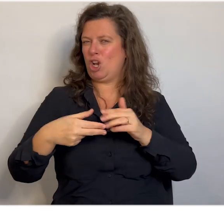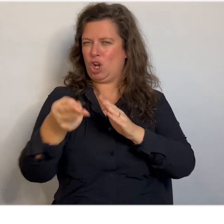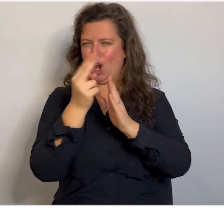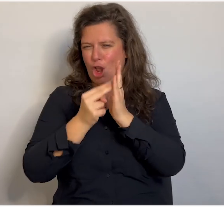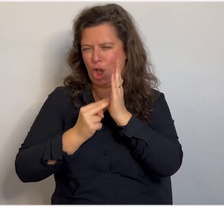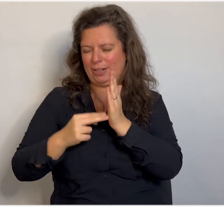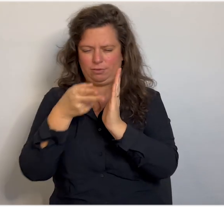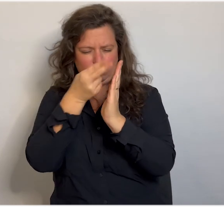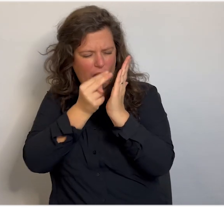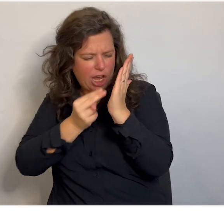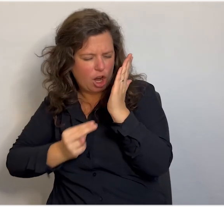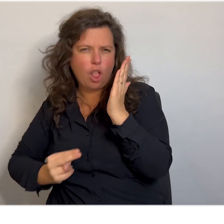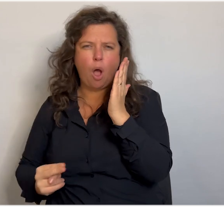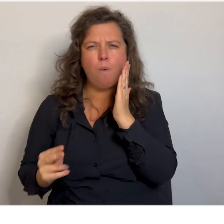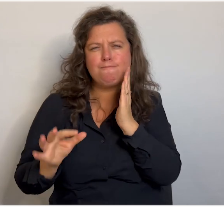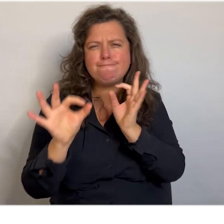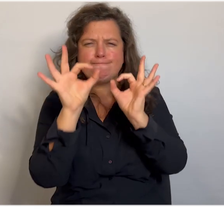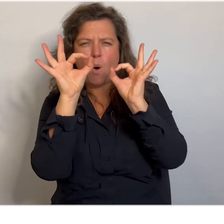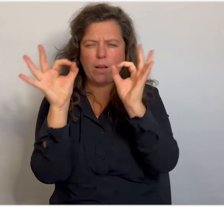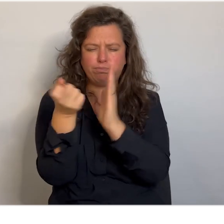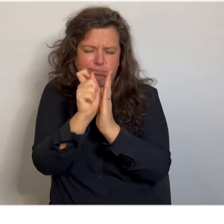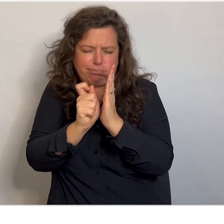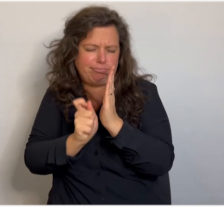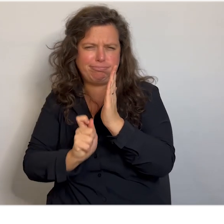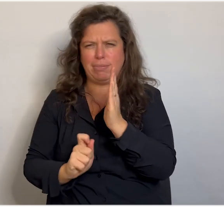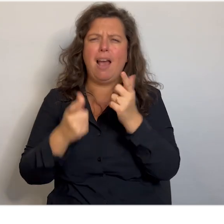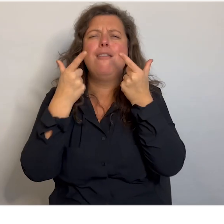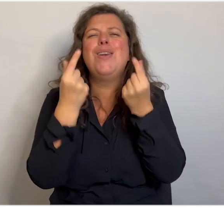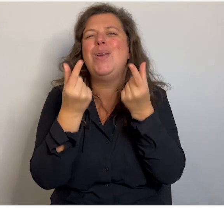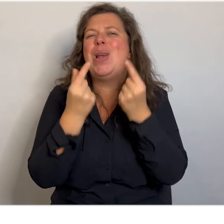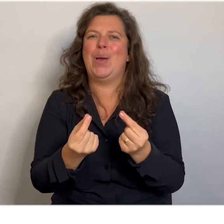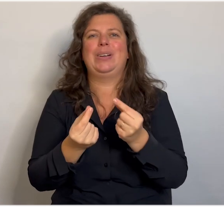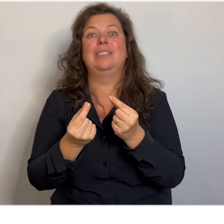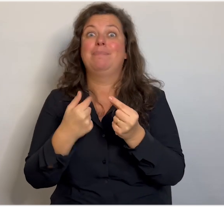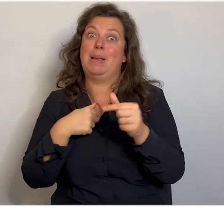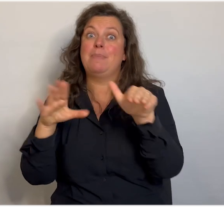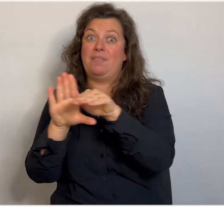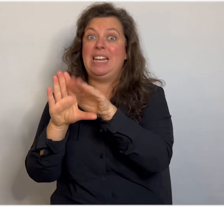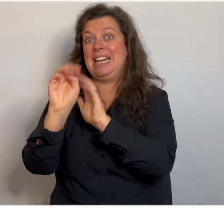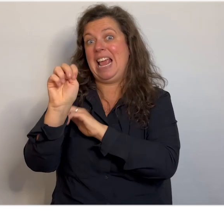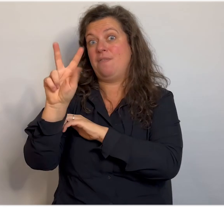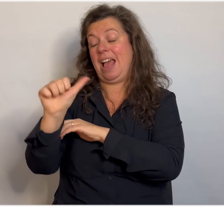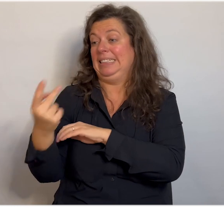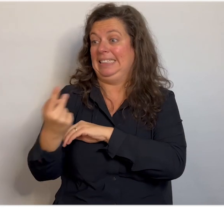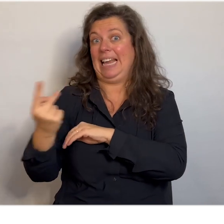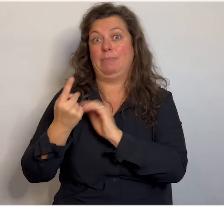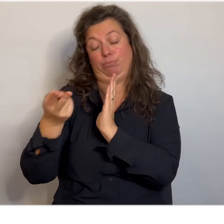En tekenen. Dat maakt de mooiste dingen mee. En dat vind ik ook altijd heel erg leuk. Om dat samen met mijn vriendin Eva te doen.